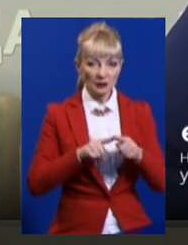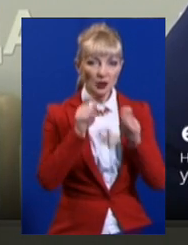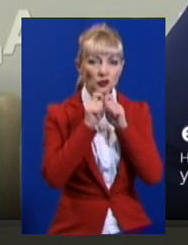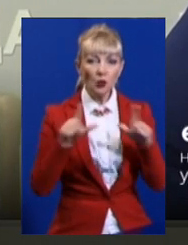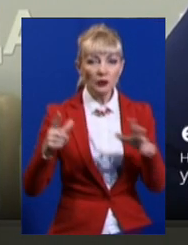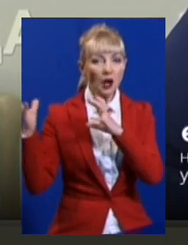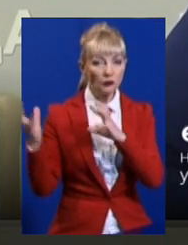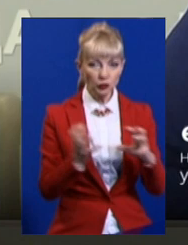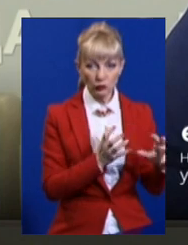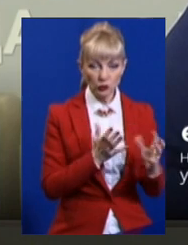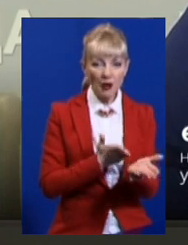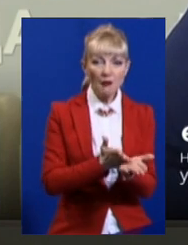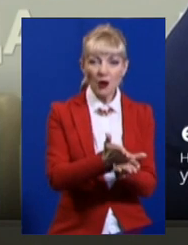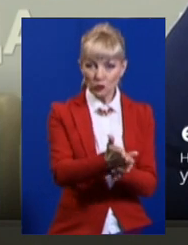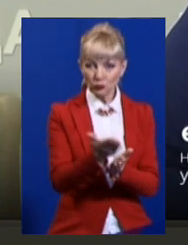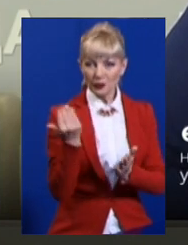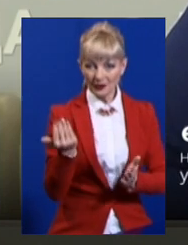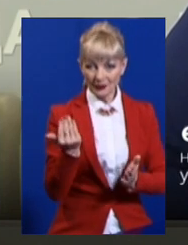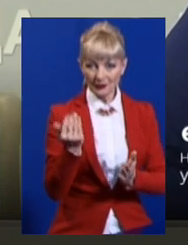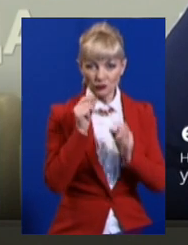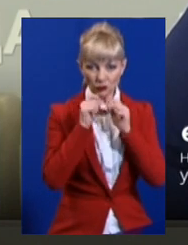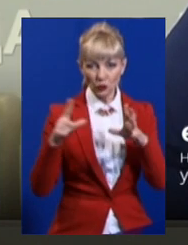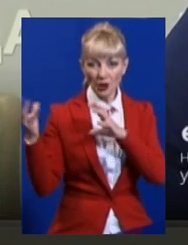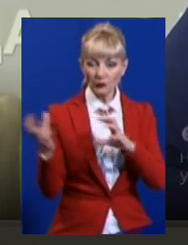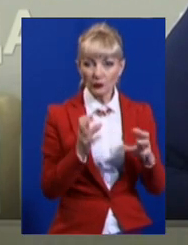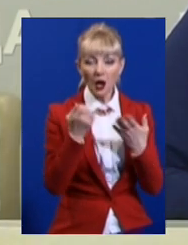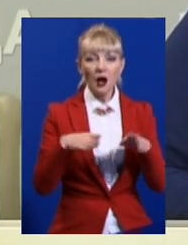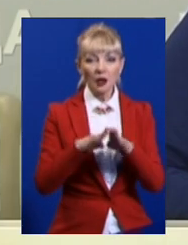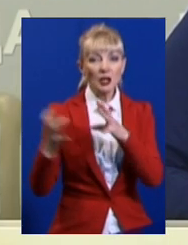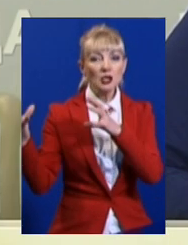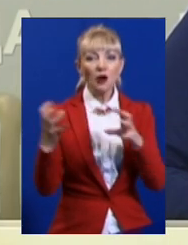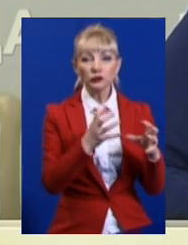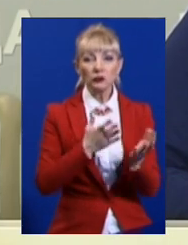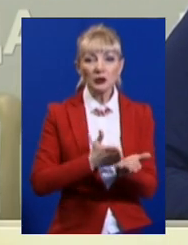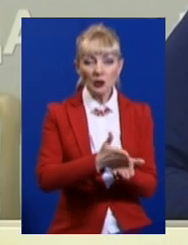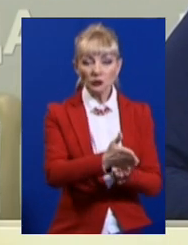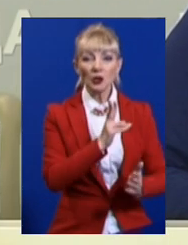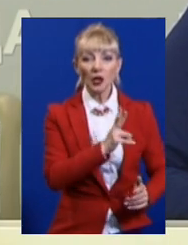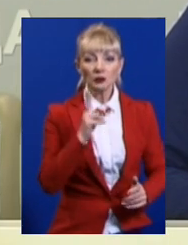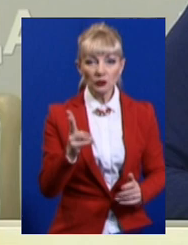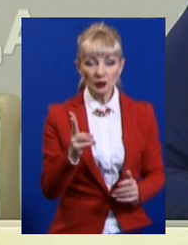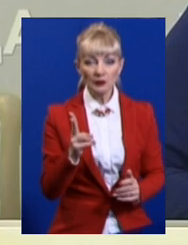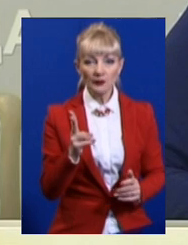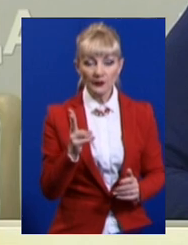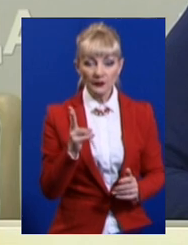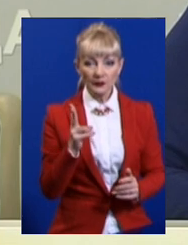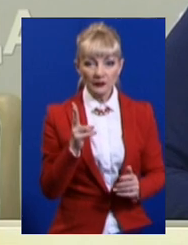автобуси, маршрути шкільних автобусів, а також автобусні маршрути, які входять